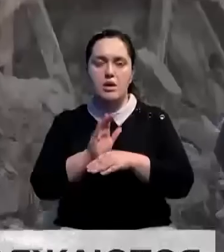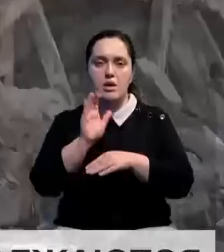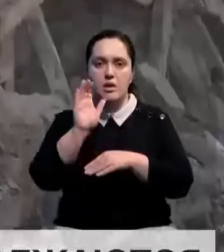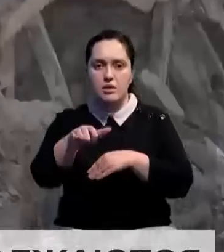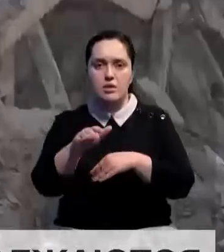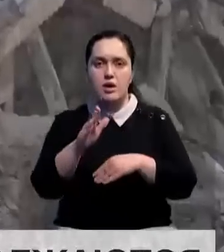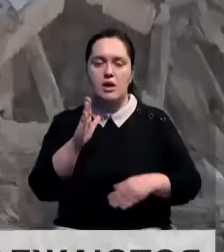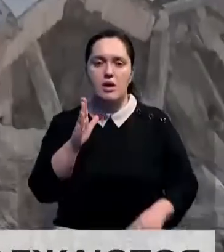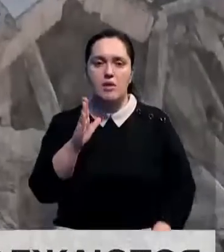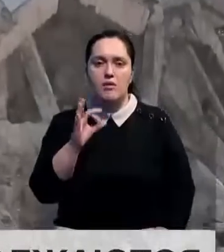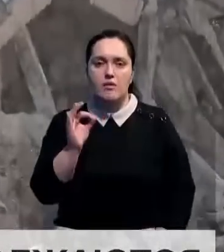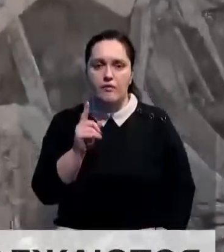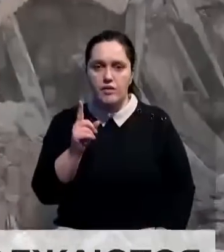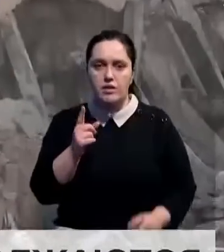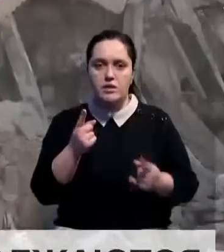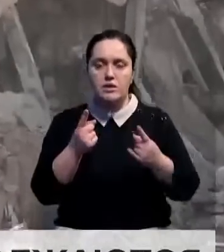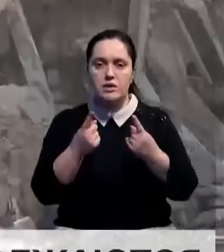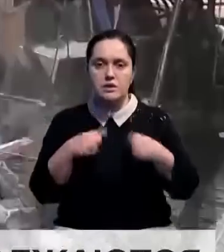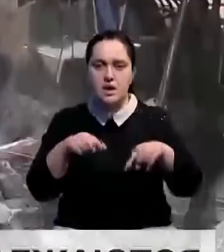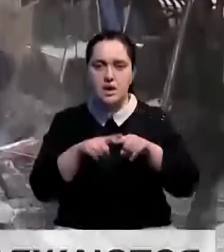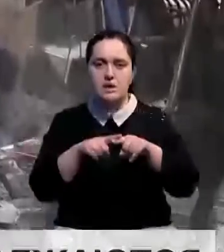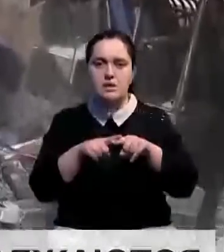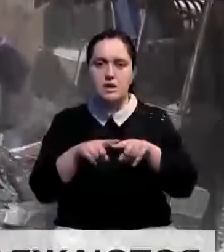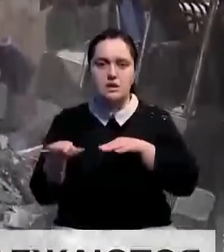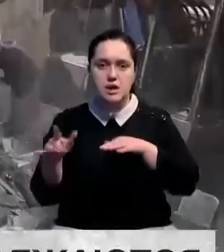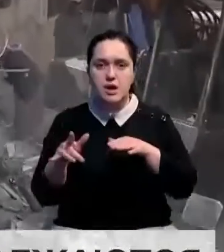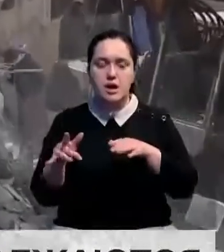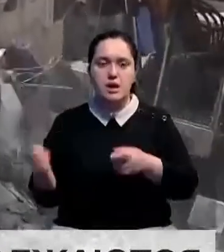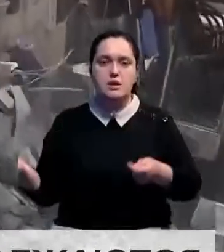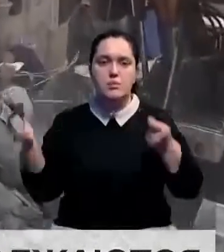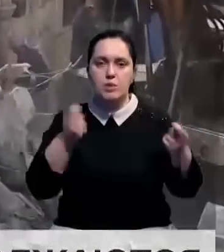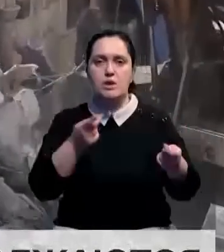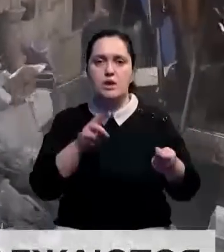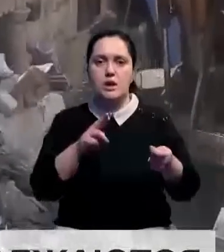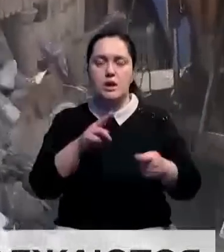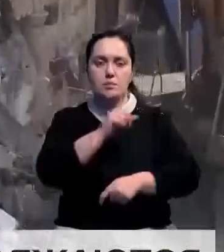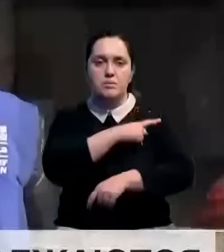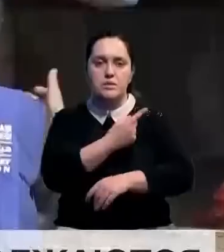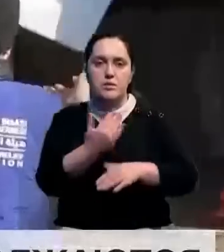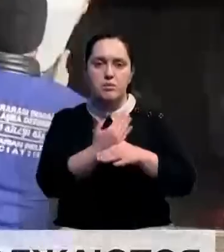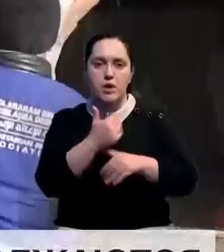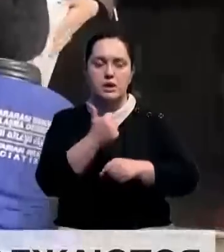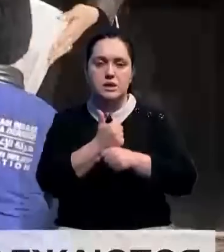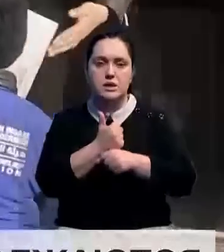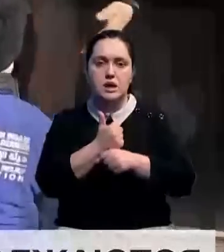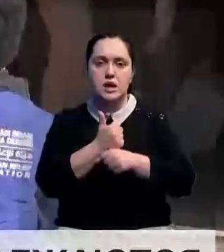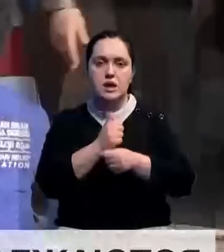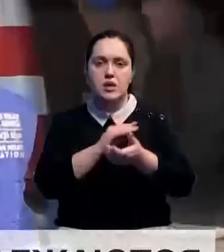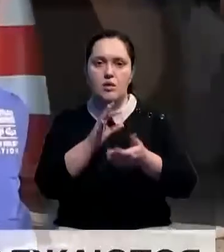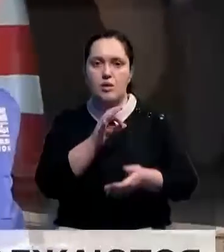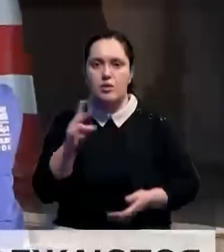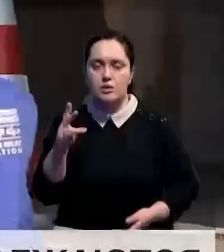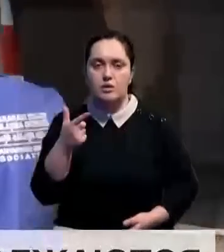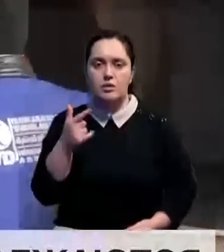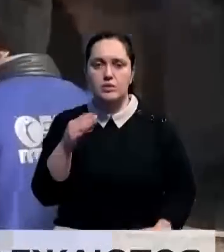Подмогу в обе страны отправляют и в ВОЗ. Организация доставляет наборы для оказания первой помощи и медицинское оборудование.